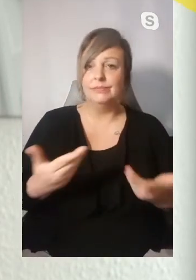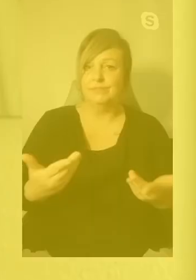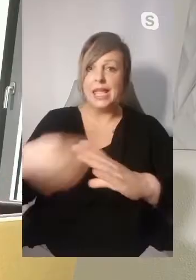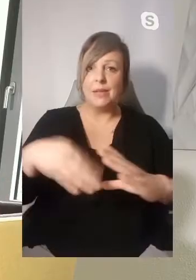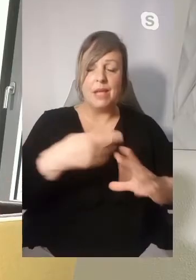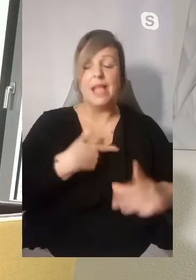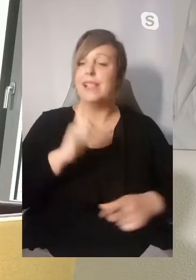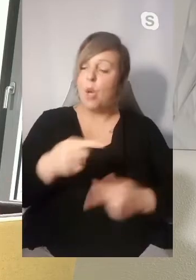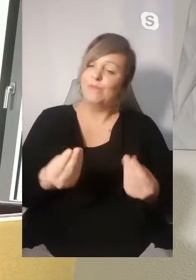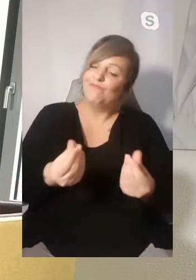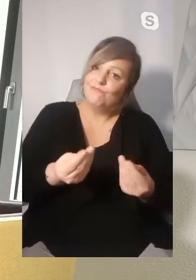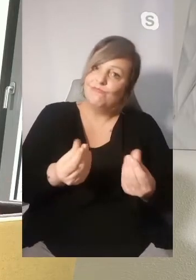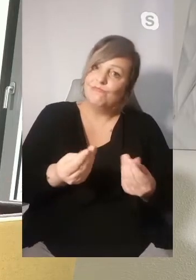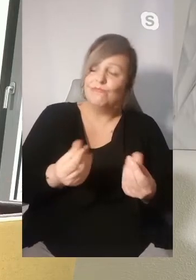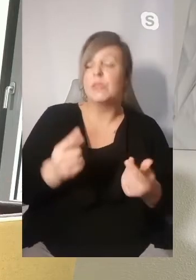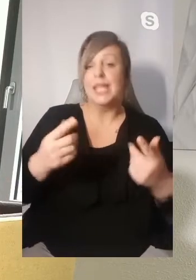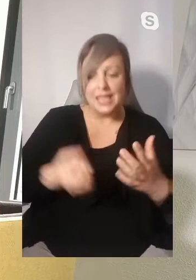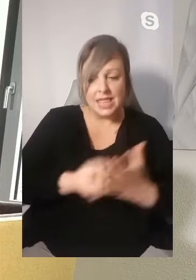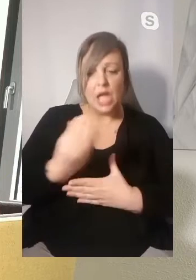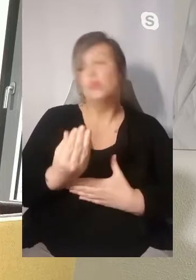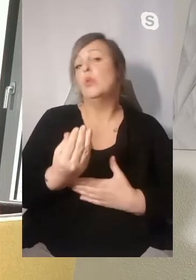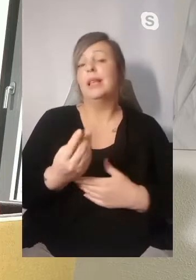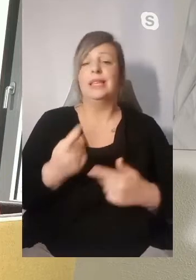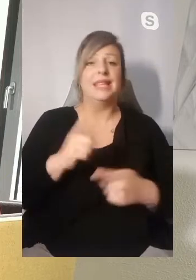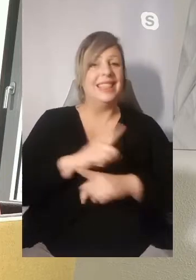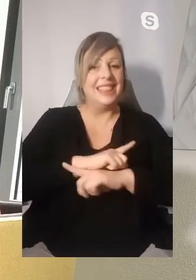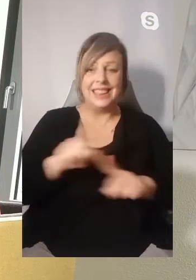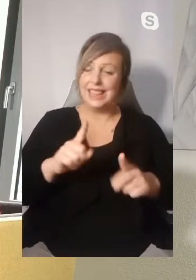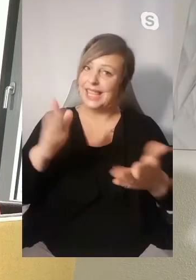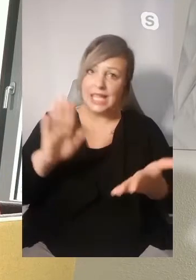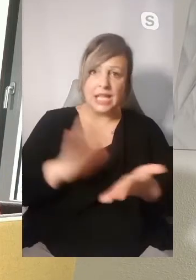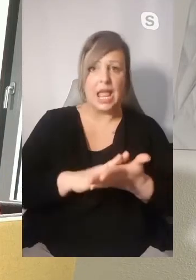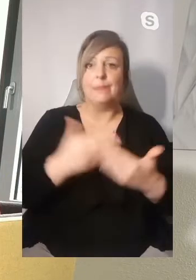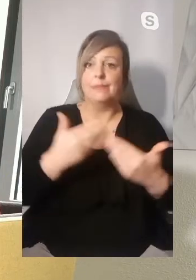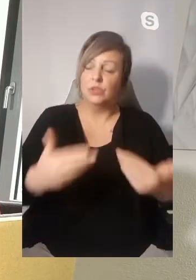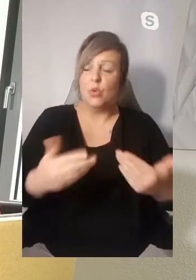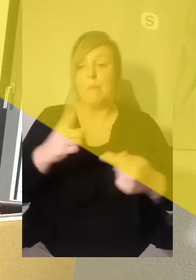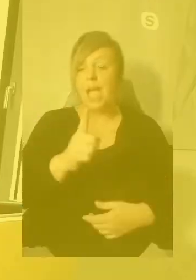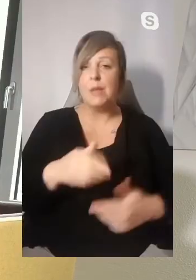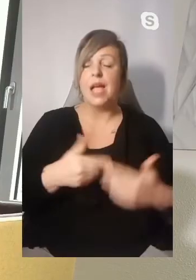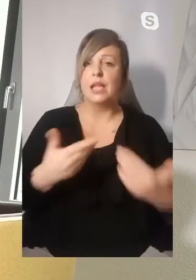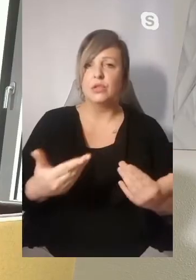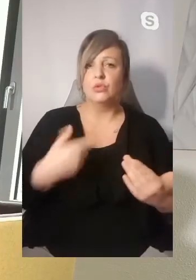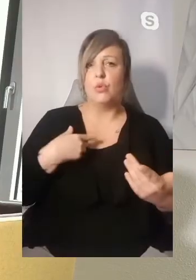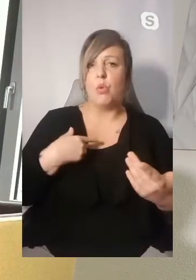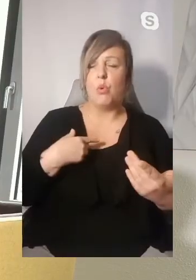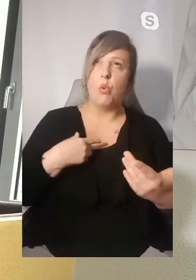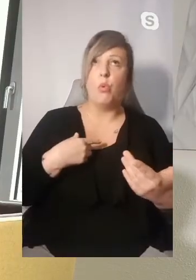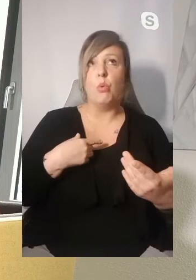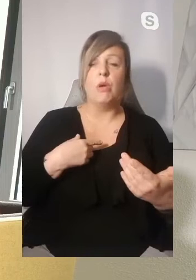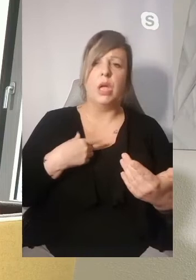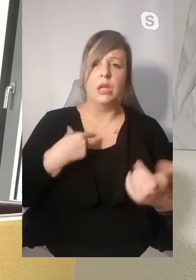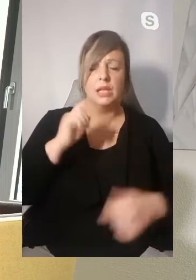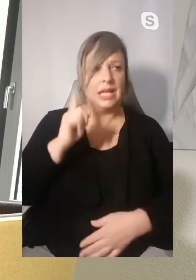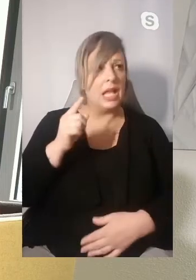Dingen. Ich will da auch nochmal sensibilisieren. Natürlich kommt immer das zu Tagen, was nicht funktioniert und selten das, was funktioniert. Das, was wir jetzt hier machen, ich glaube, so eine